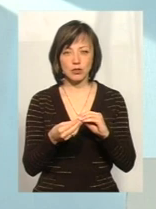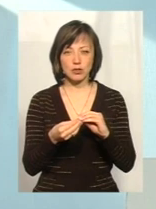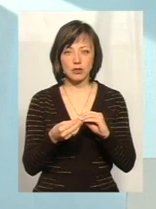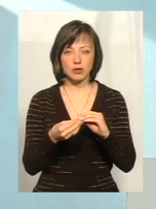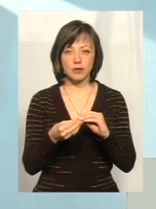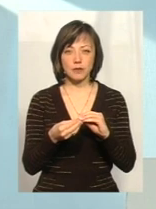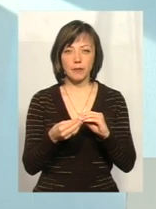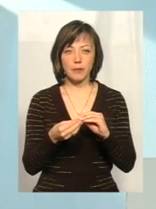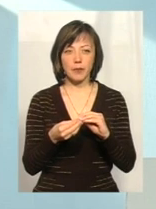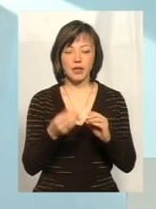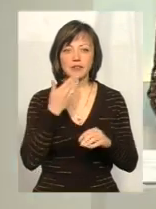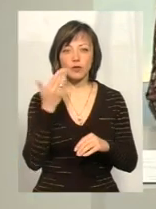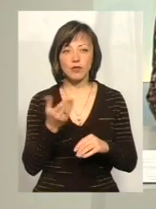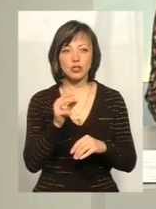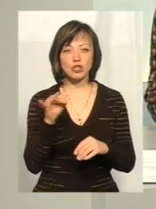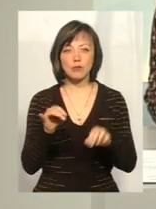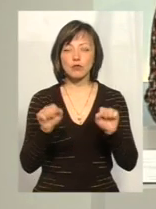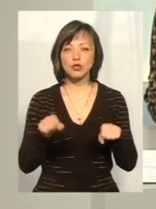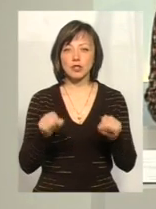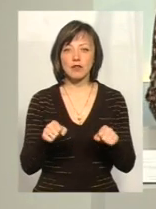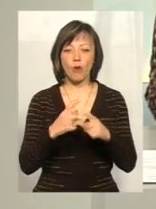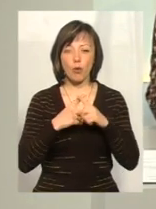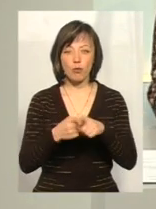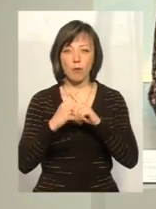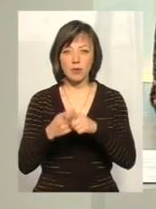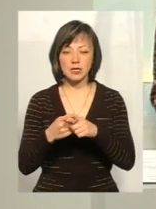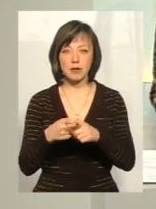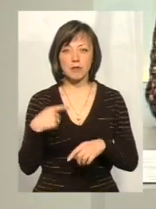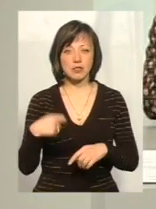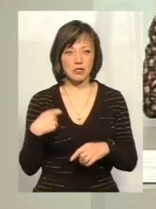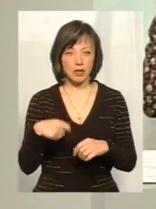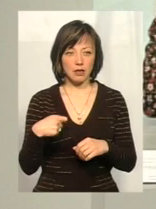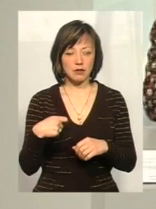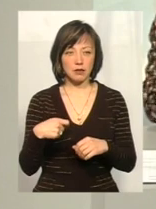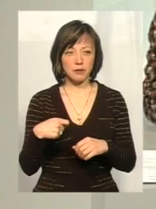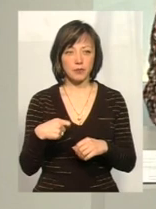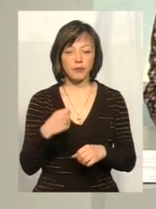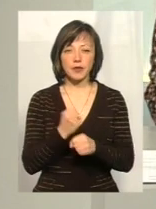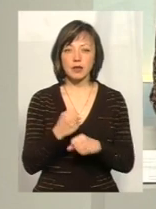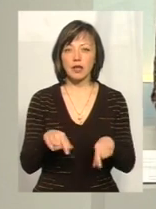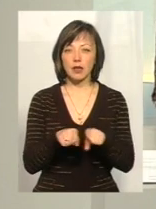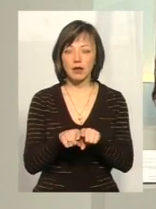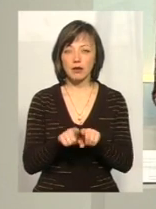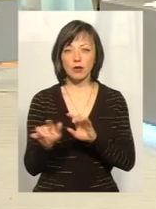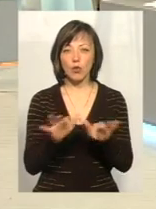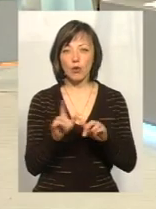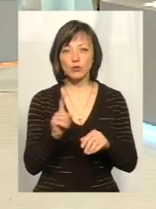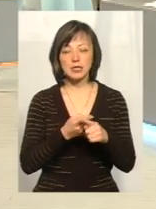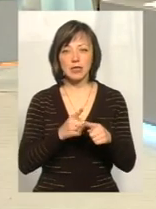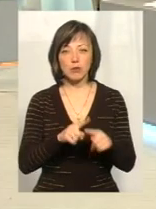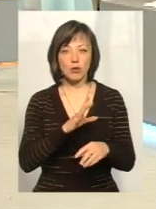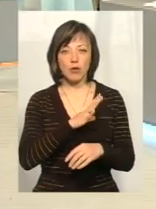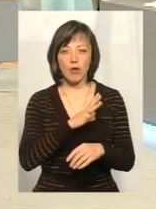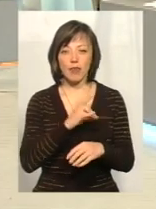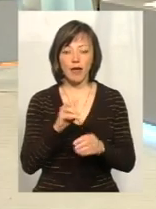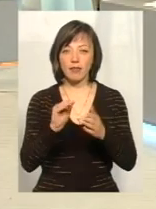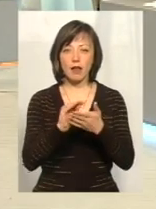проти будь-якого звітування чи можливі все ж таки компроміси? Адже президент робив такий крок, щоб це було все ж